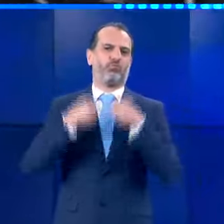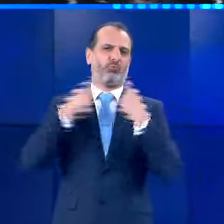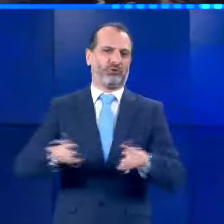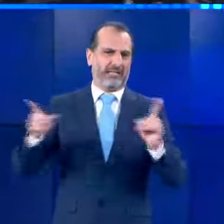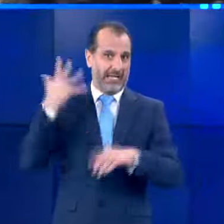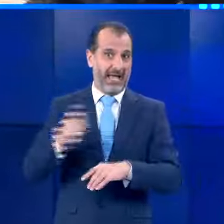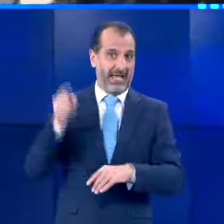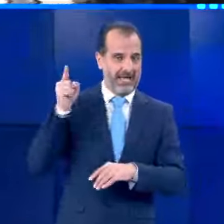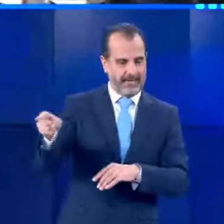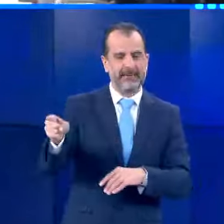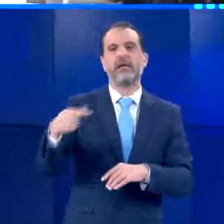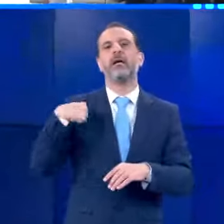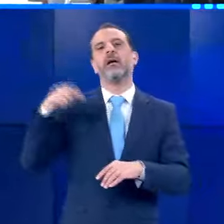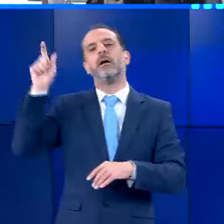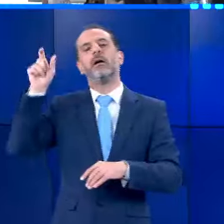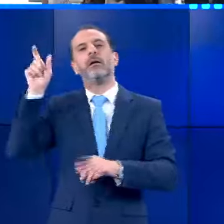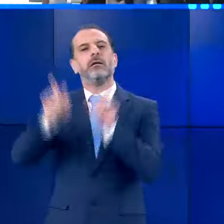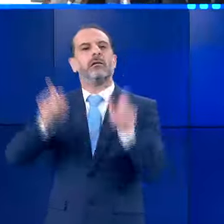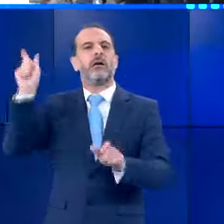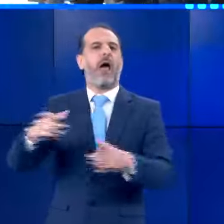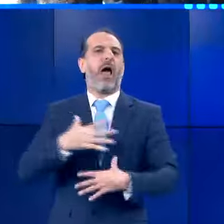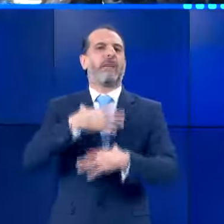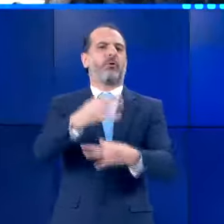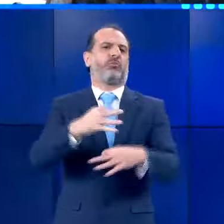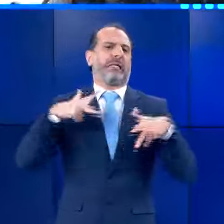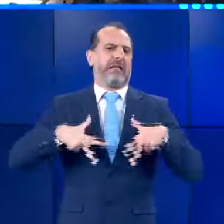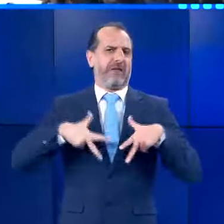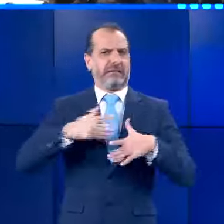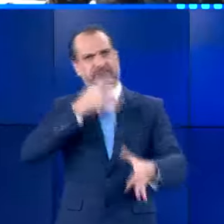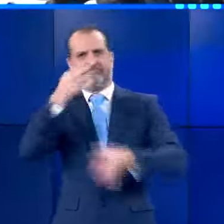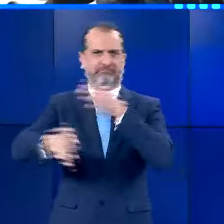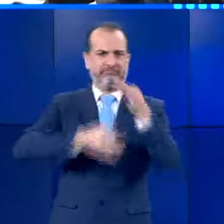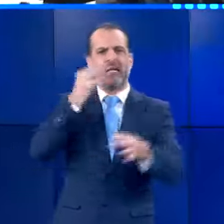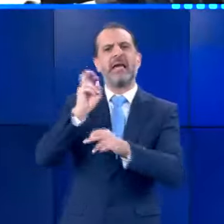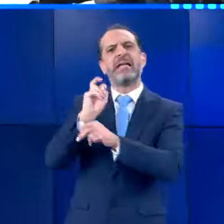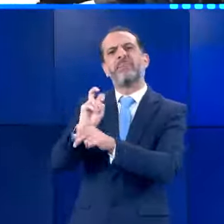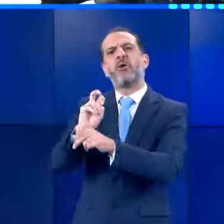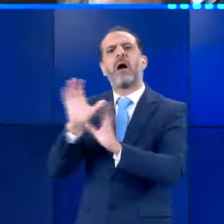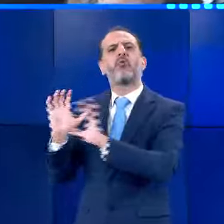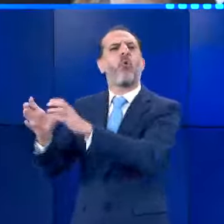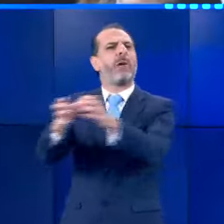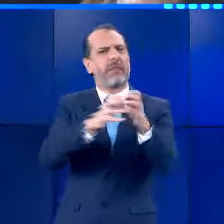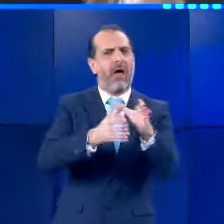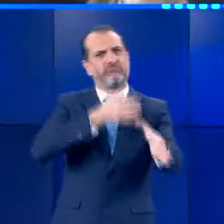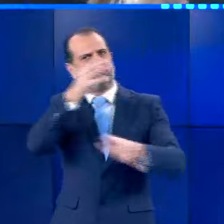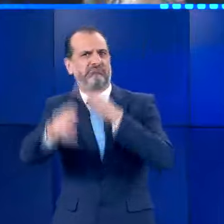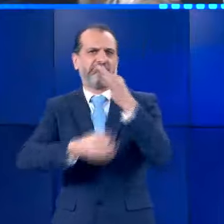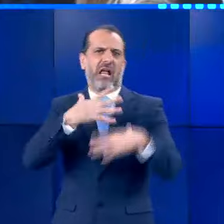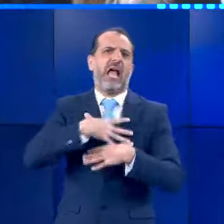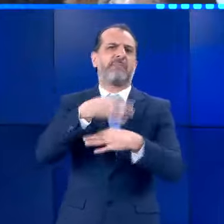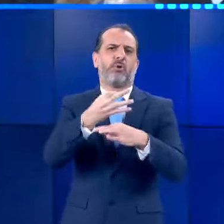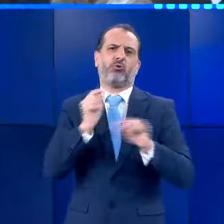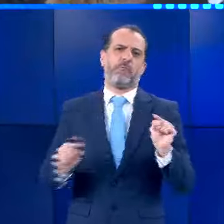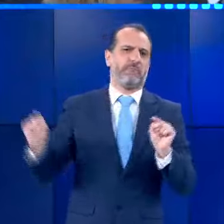μήνυμα στη σημερινή ημέρα έστειλαν και οι εκπρόσωποι της κυβέρνησης, αλλά και των υπολείπων, με συγχωρείτε, πολιτικών κομμάτων, που έδωσε το